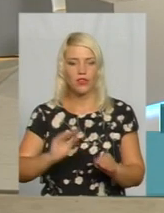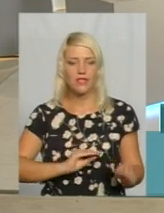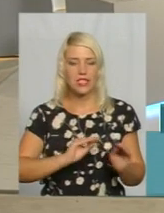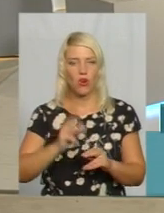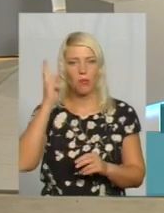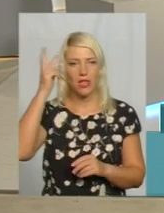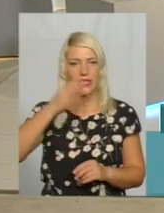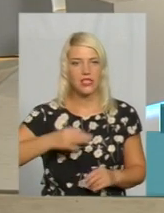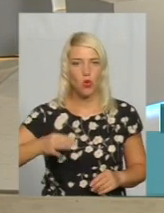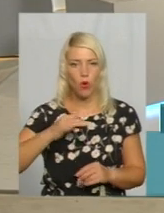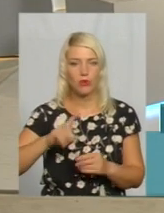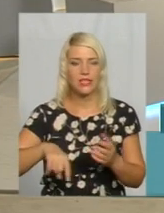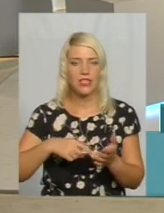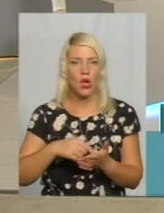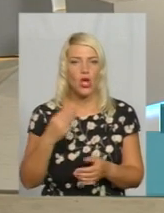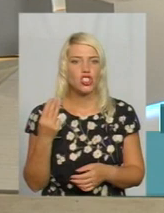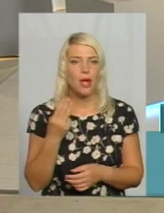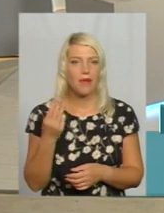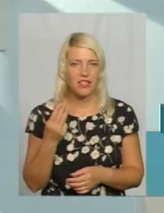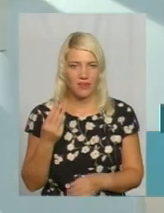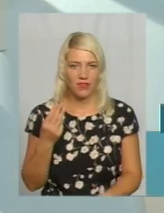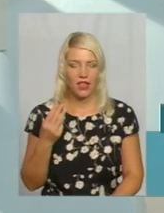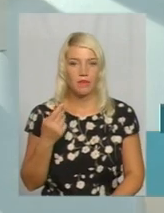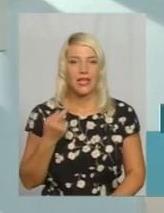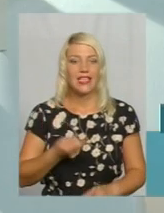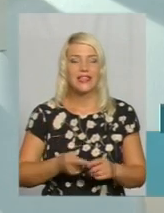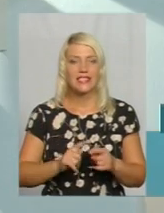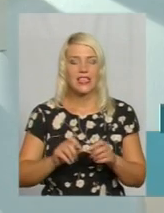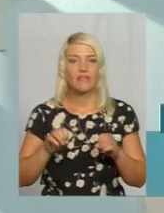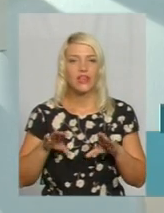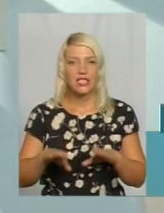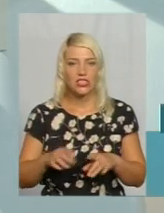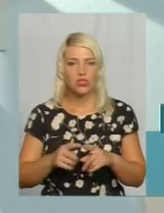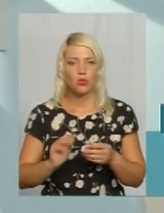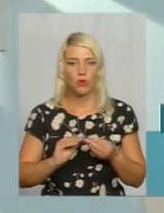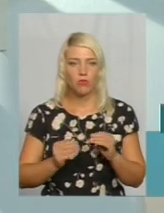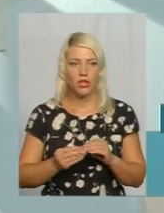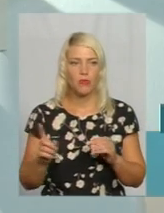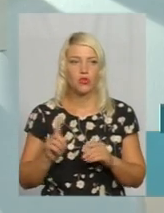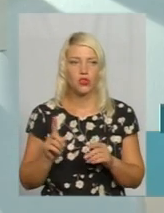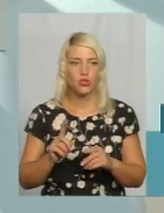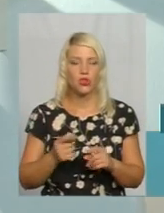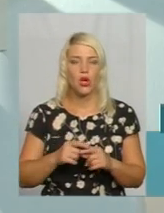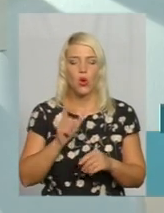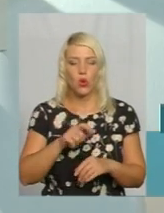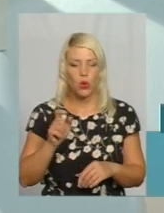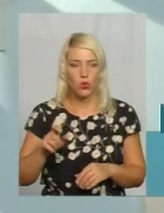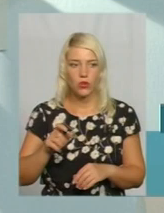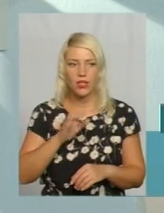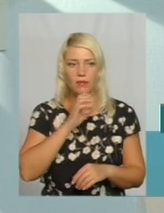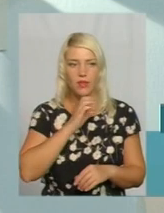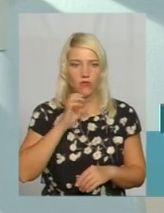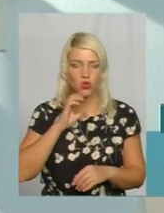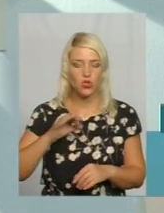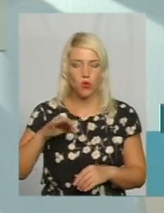саме він буде встановлений у Шепетівці. І, до речі, це вирішить ту проблему, що мешканці Півночої області будуть забезпечені уже, якби, сигналом